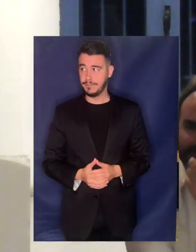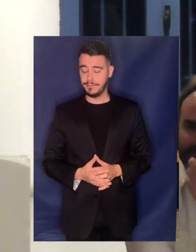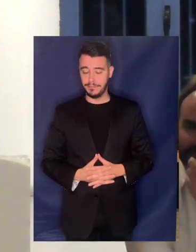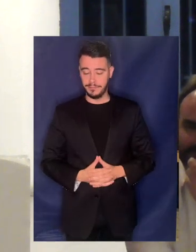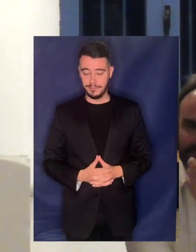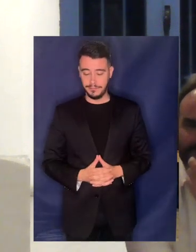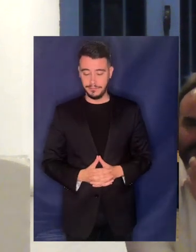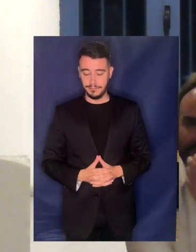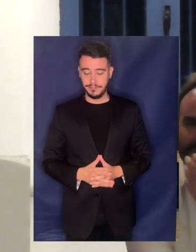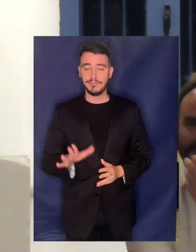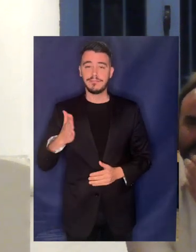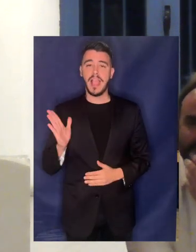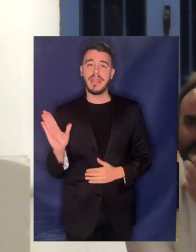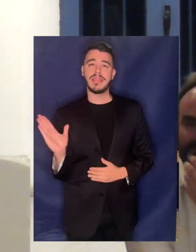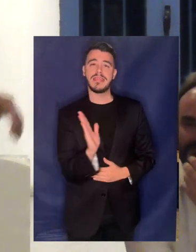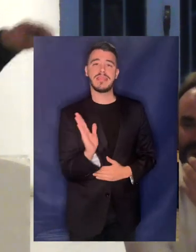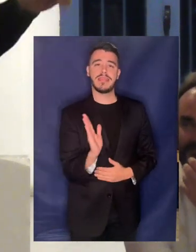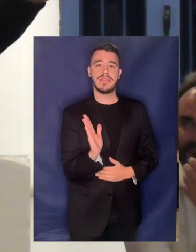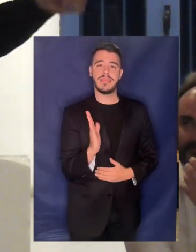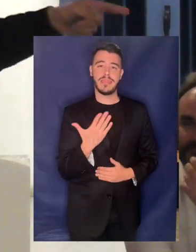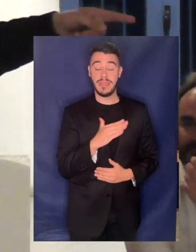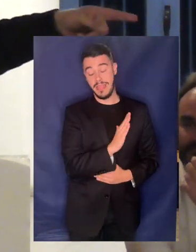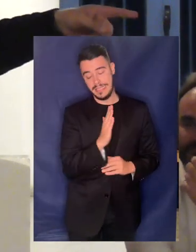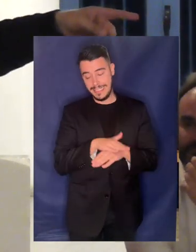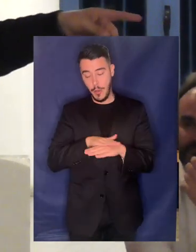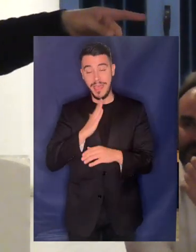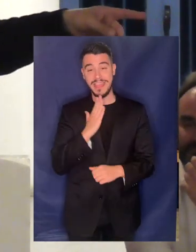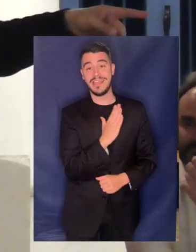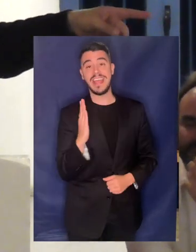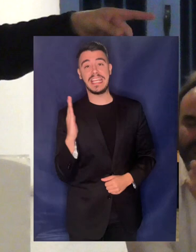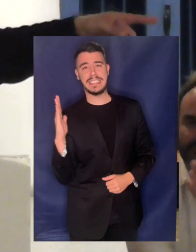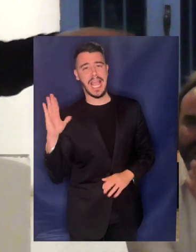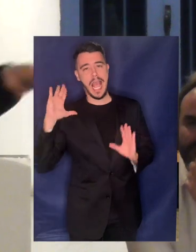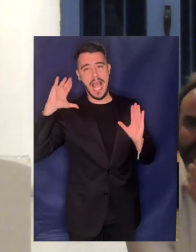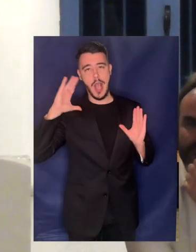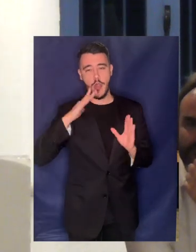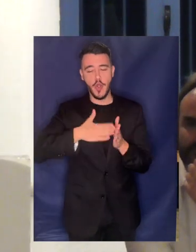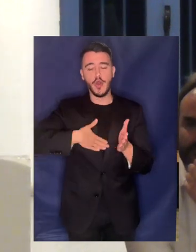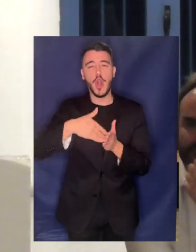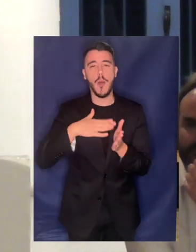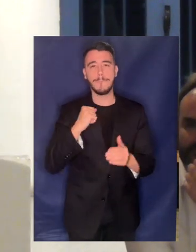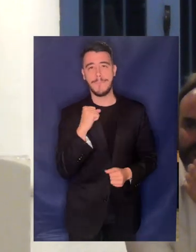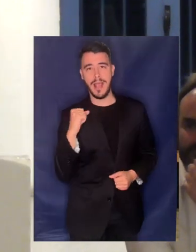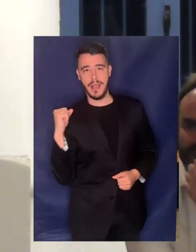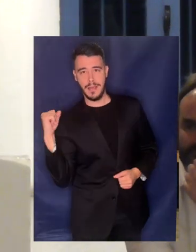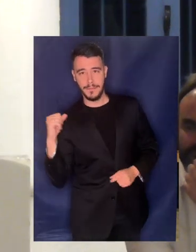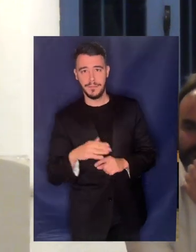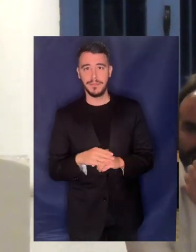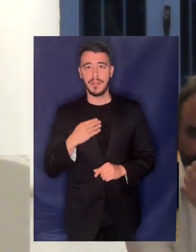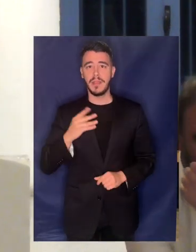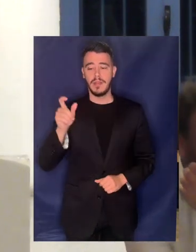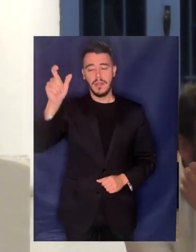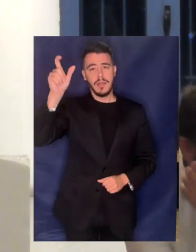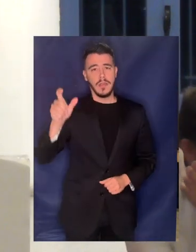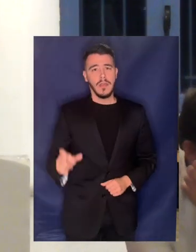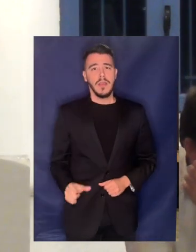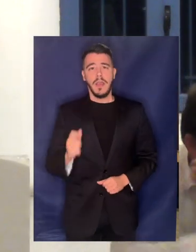το δεξιά είναι απλά χωροταξικό Ο Γιώργος Αναβαλόγλου είναι χρηματοοικονομικός αναλυτής